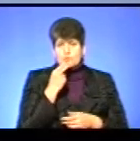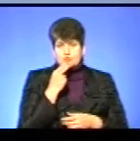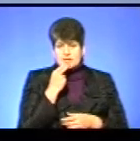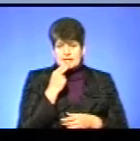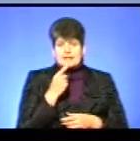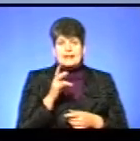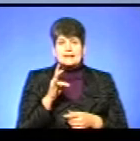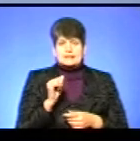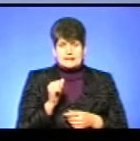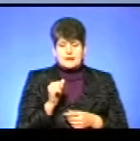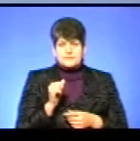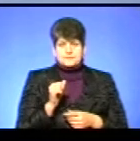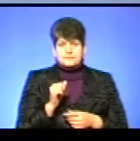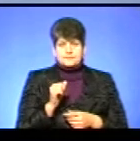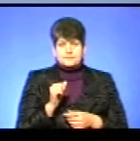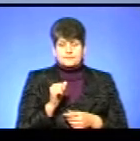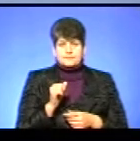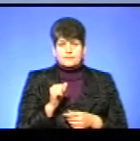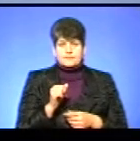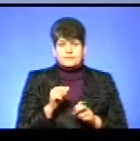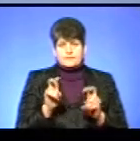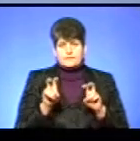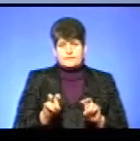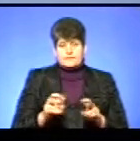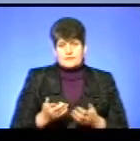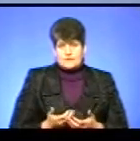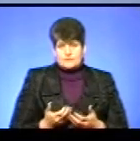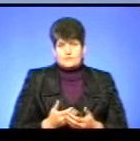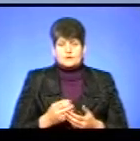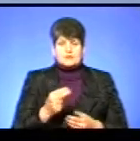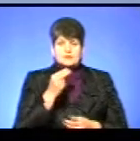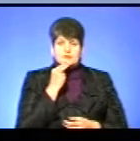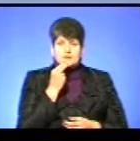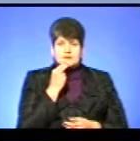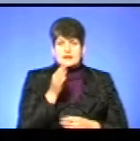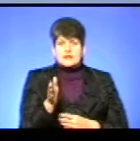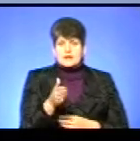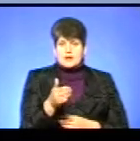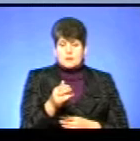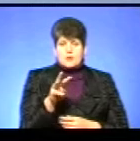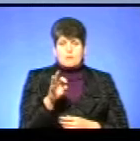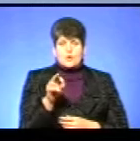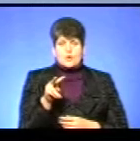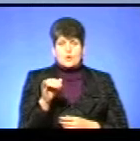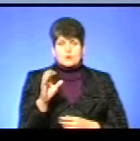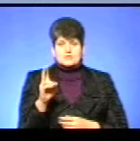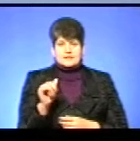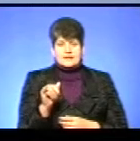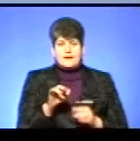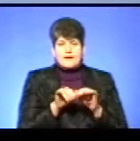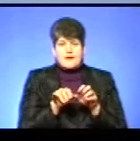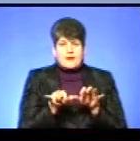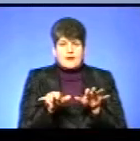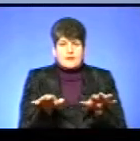гніздуванні південні популяції вони віддають перевагу рибі, молюскам, ракоподібним.